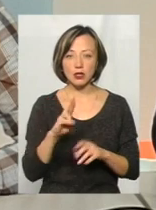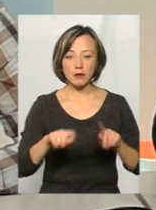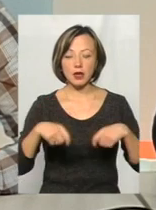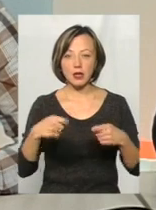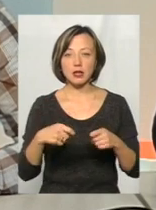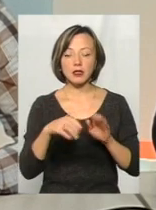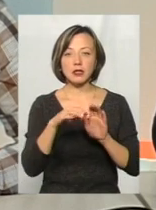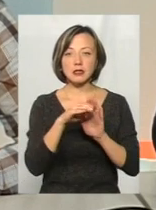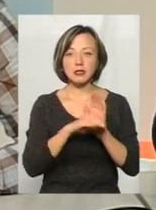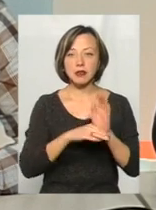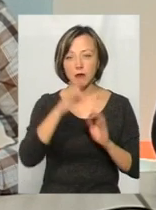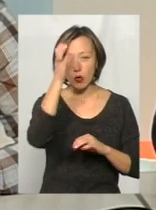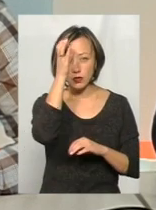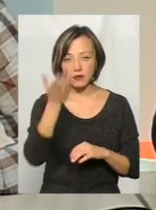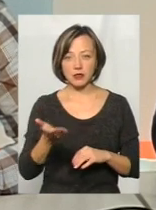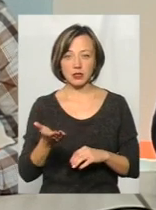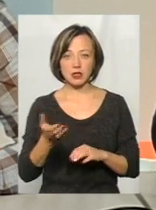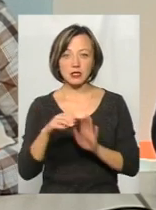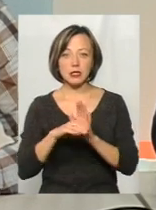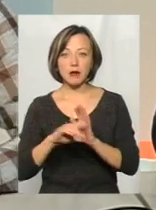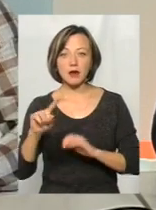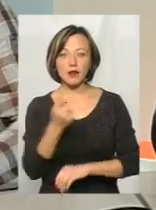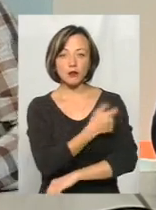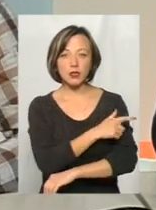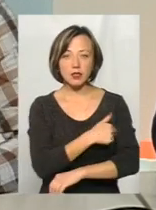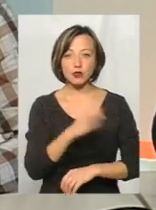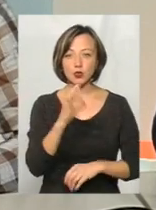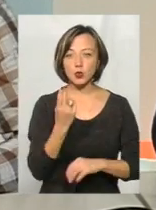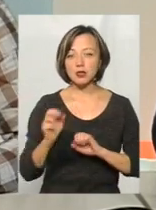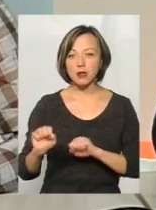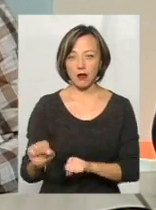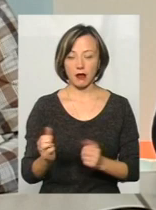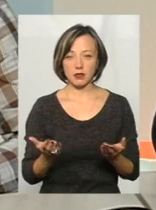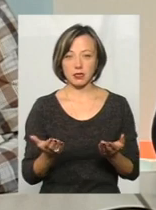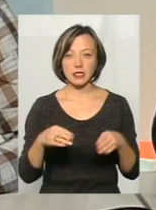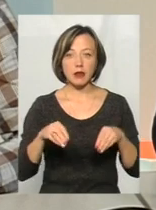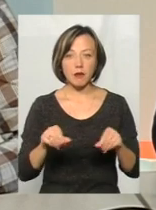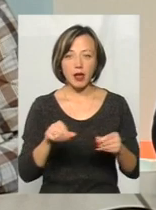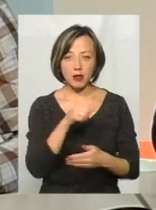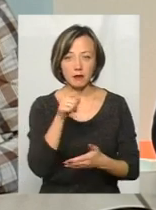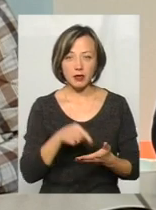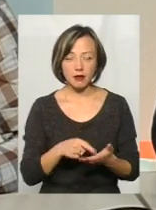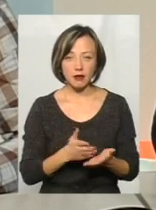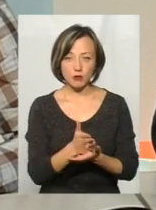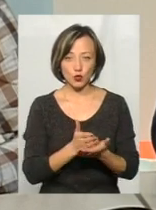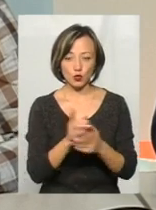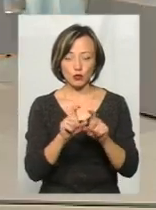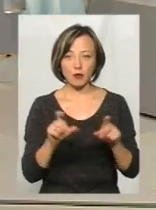система освіти, система первинної медицини, соціальний захист, земельні служби,